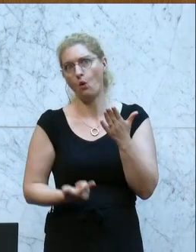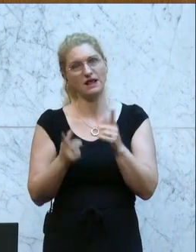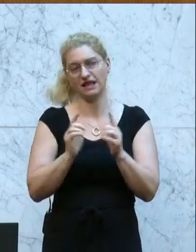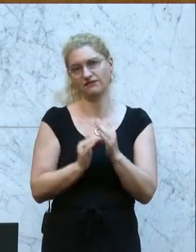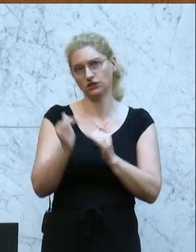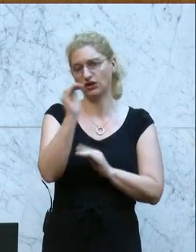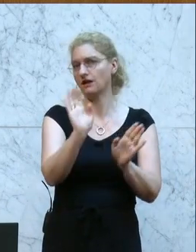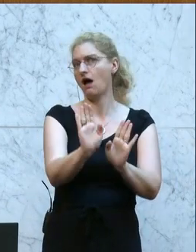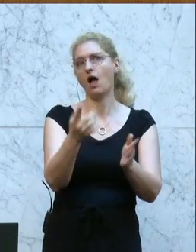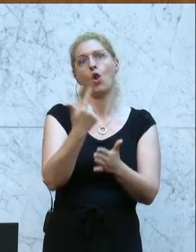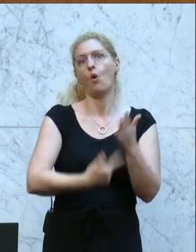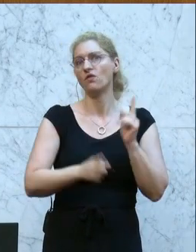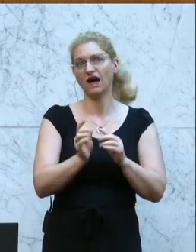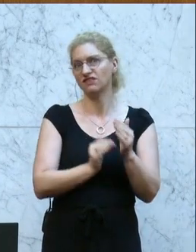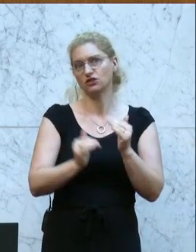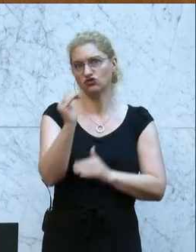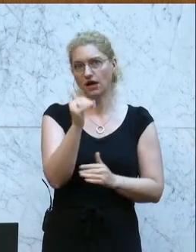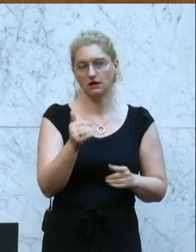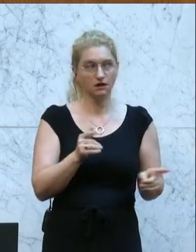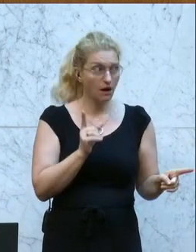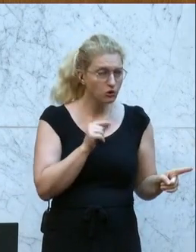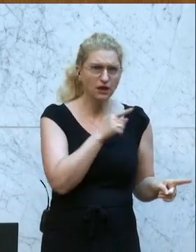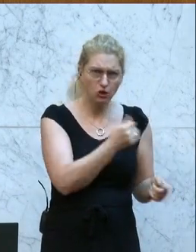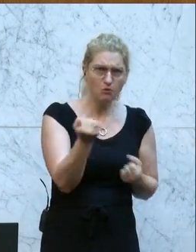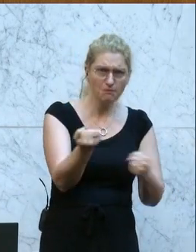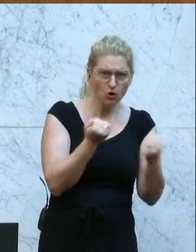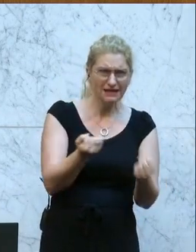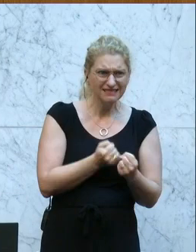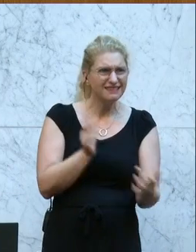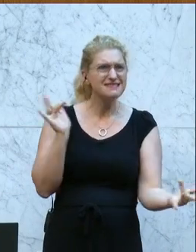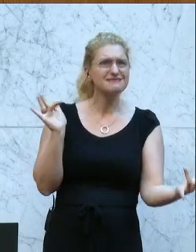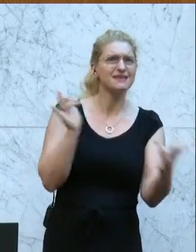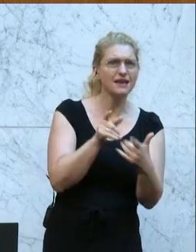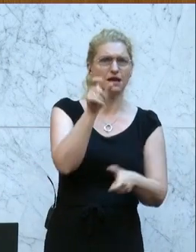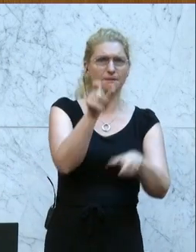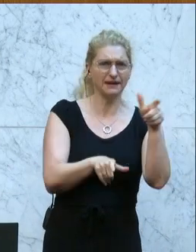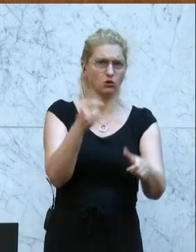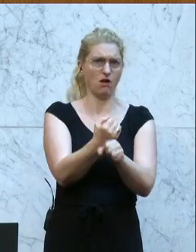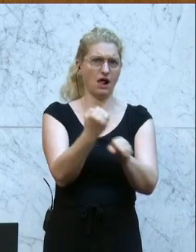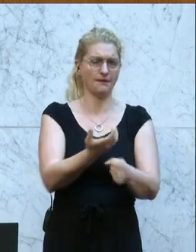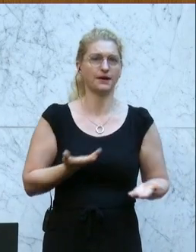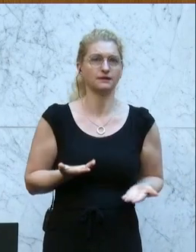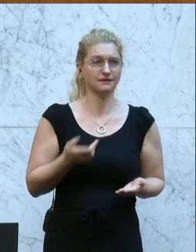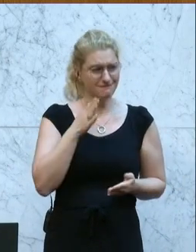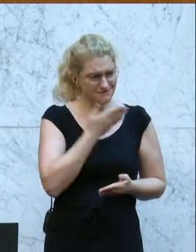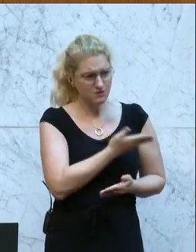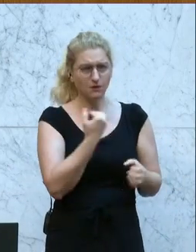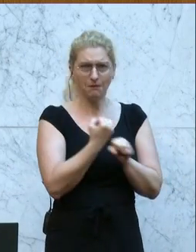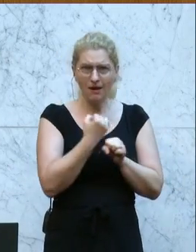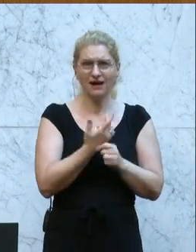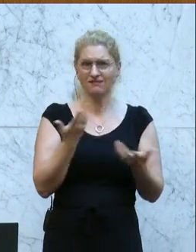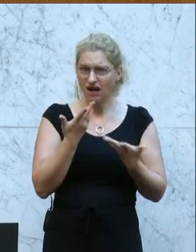steigen, dann macht man einfach Politik gegen arbeitende Menschen. Dann machen Sie, Sie machen Politik gegen